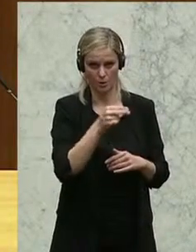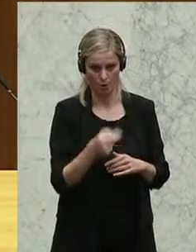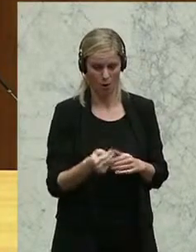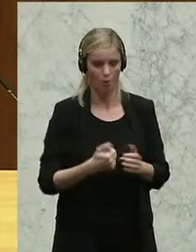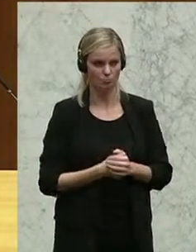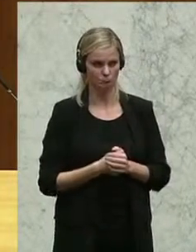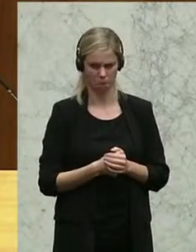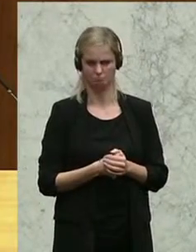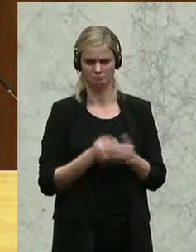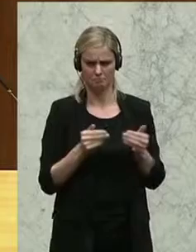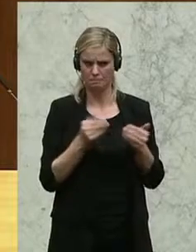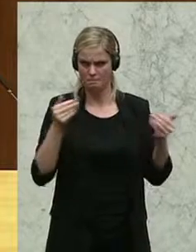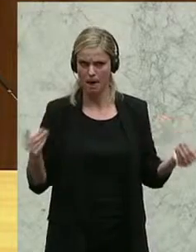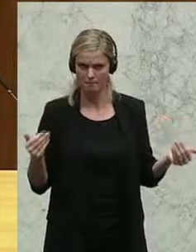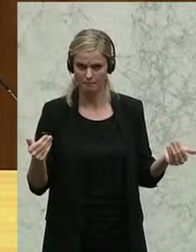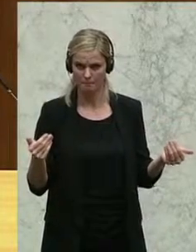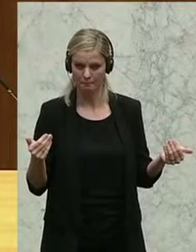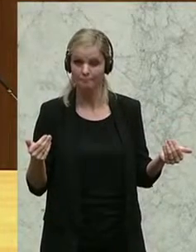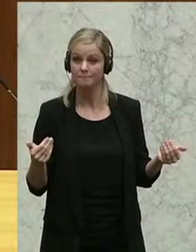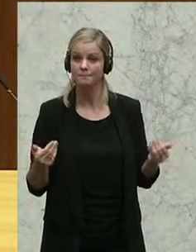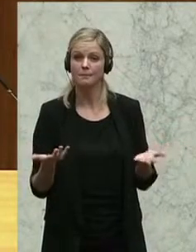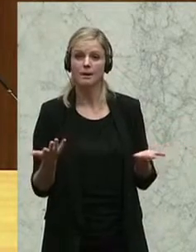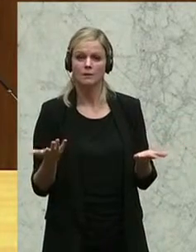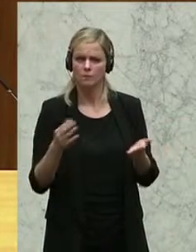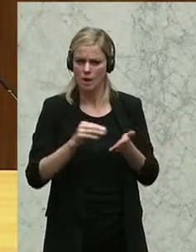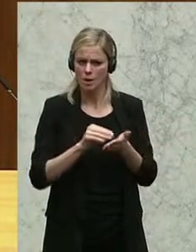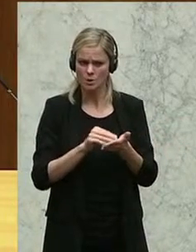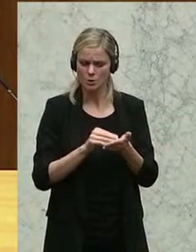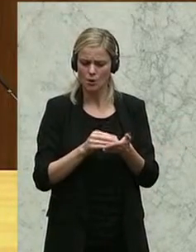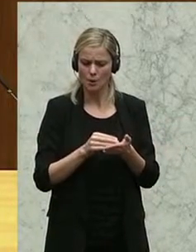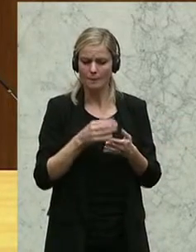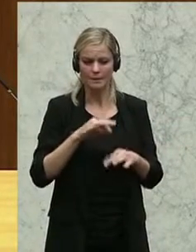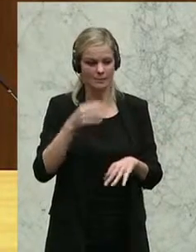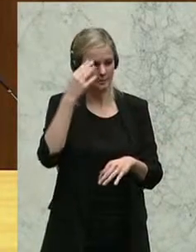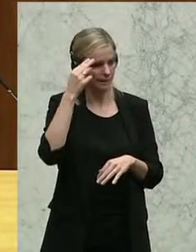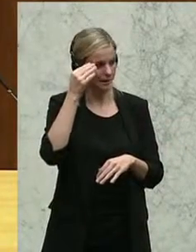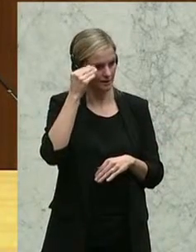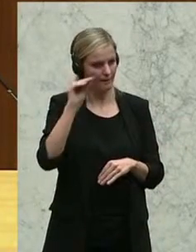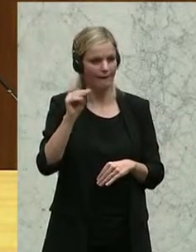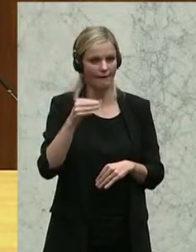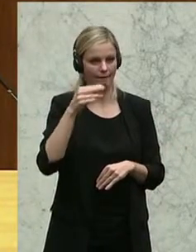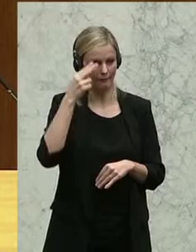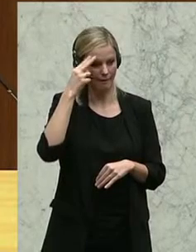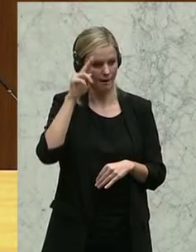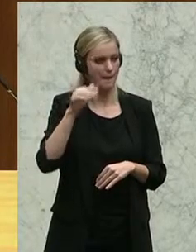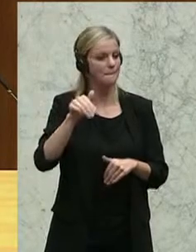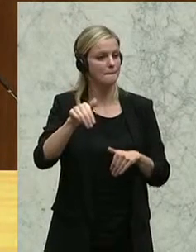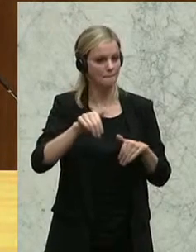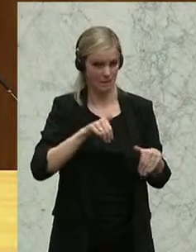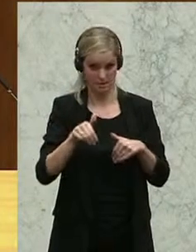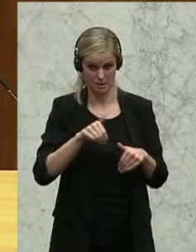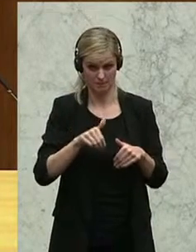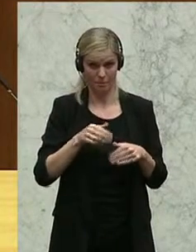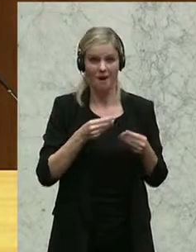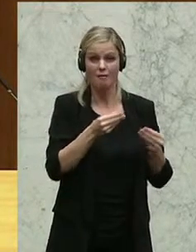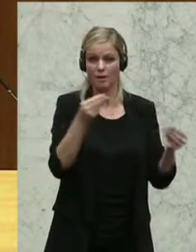Weiteren, sehr geehrter Herr Minister, es gibt ein Problem bei den Vergaben.